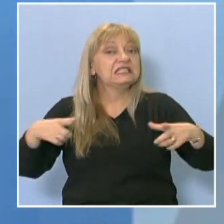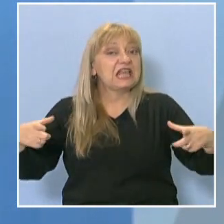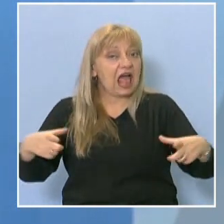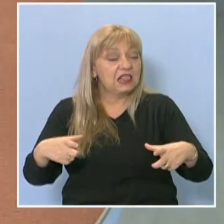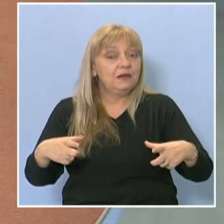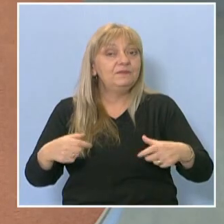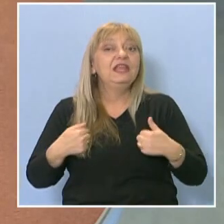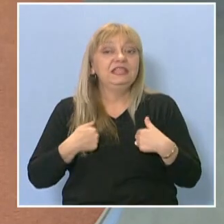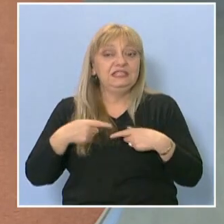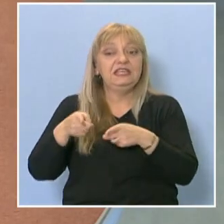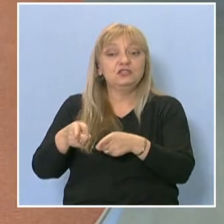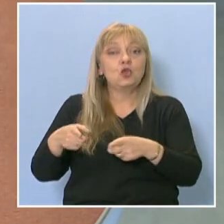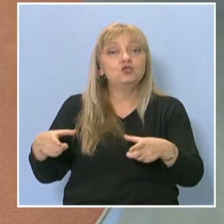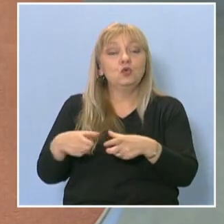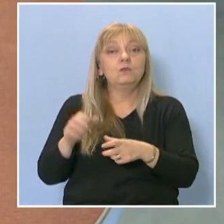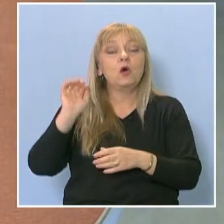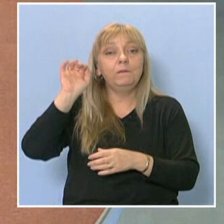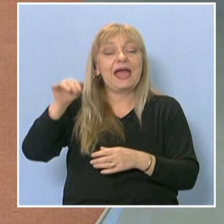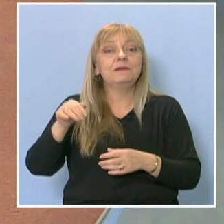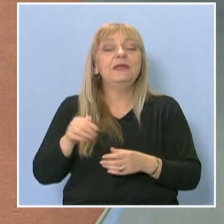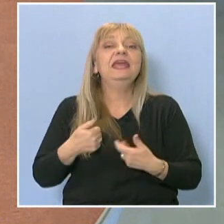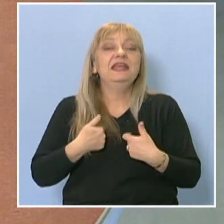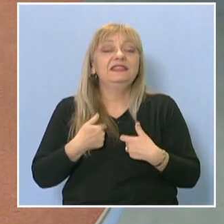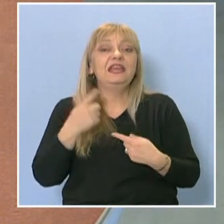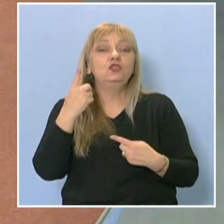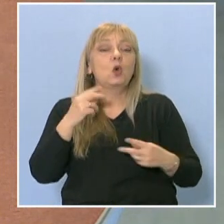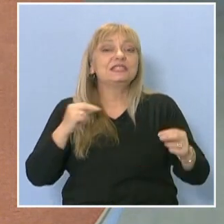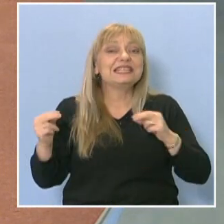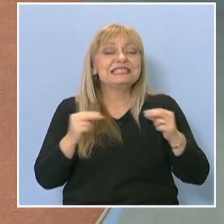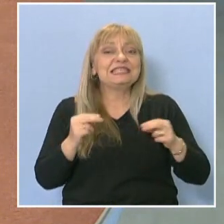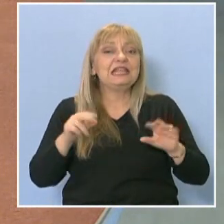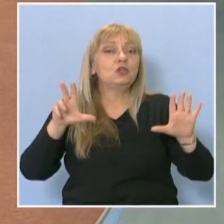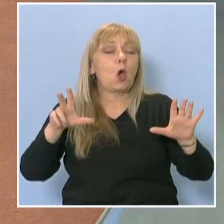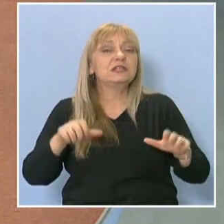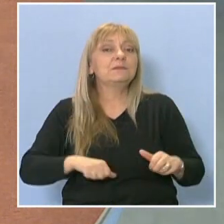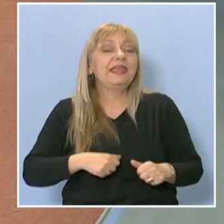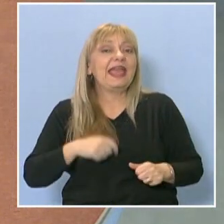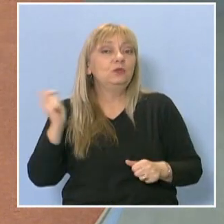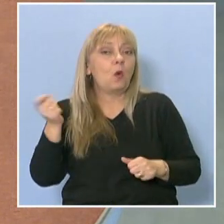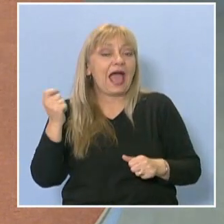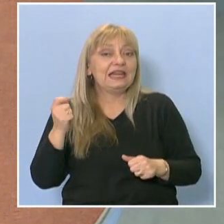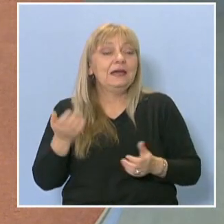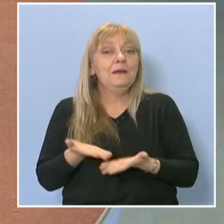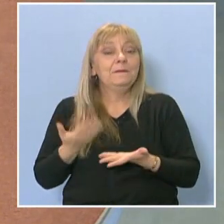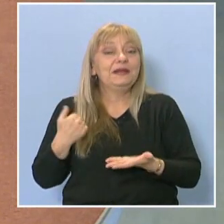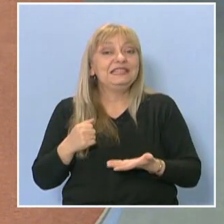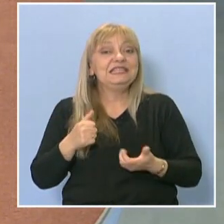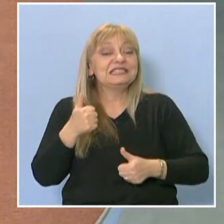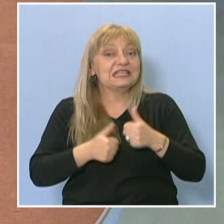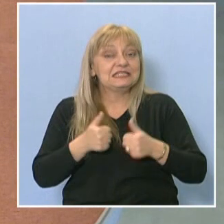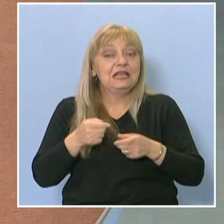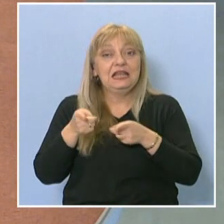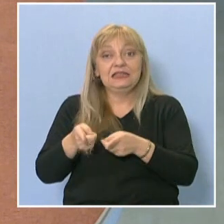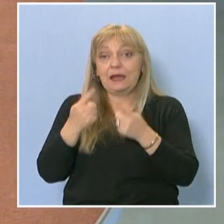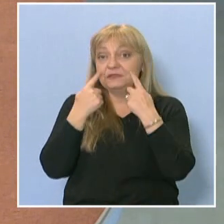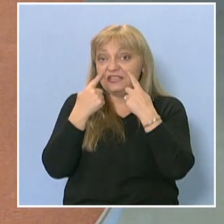едни открити съдебни заседания на 8 януари, преди състезанието. И там